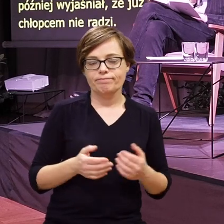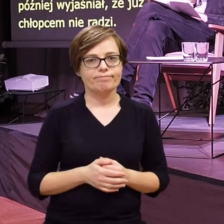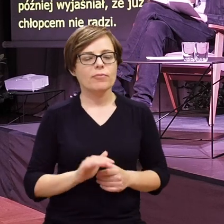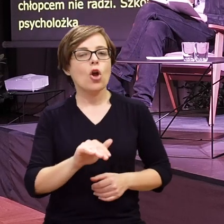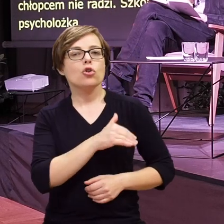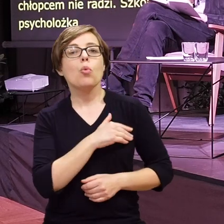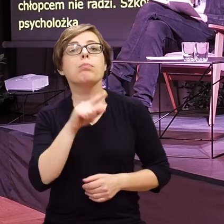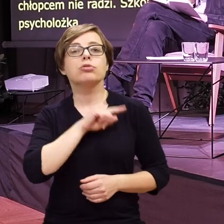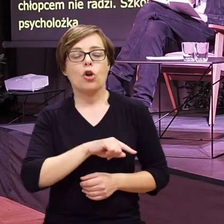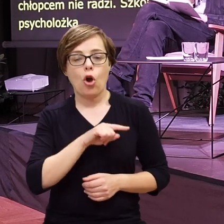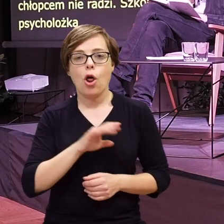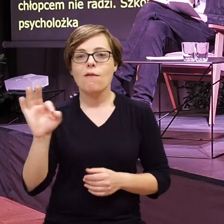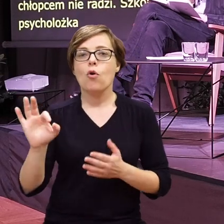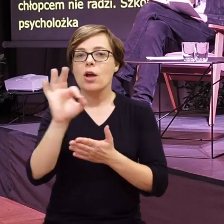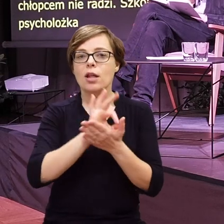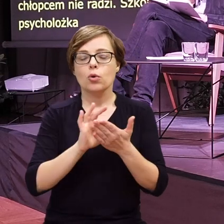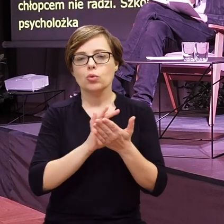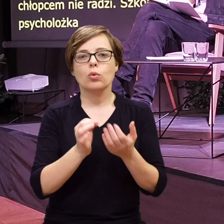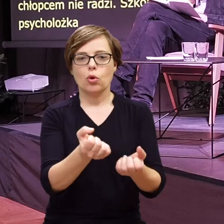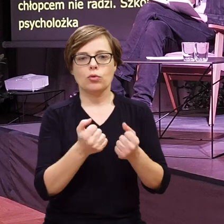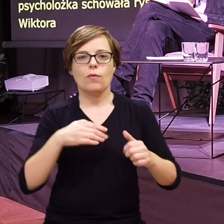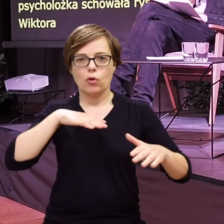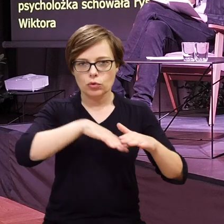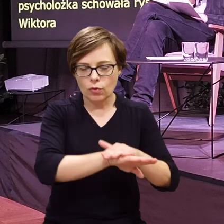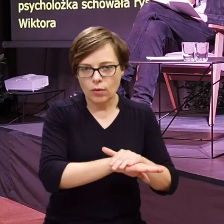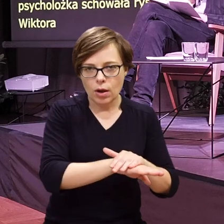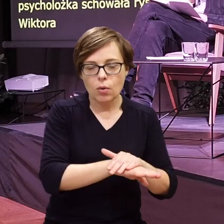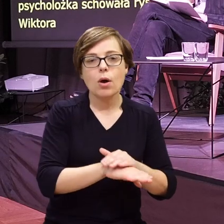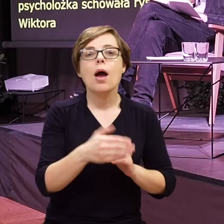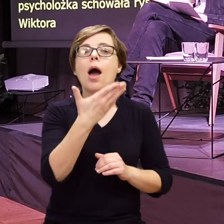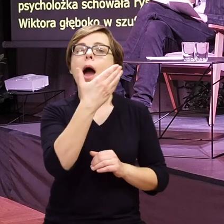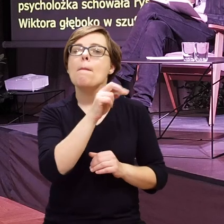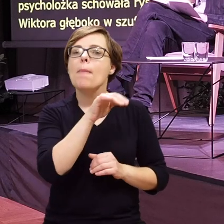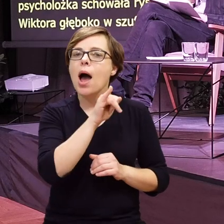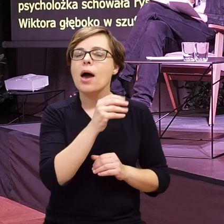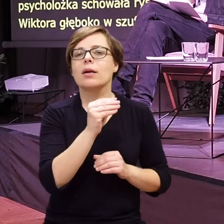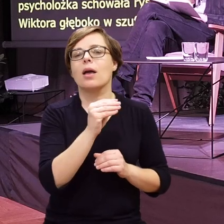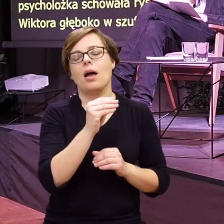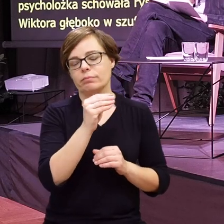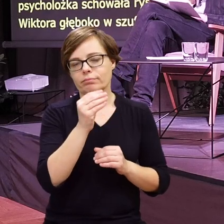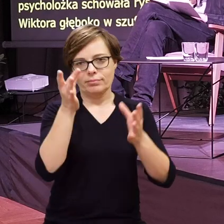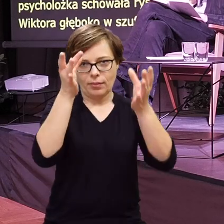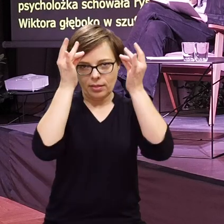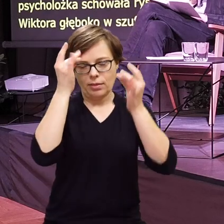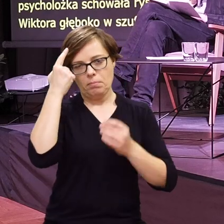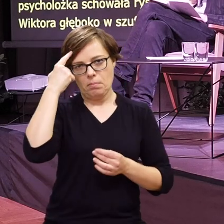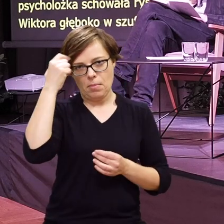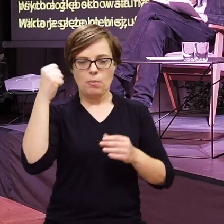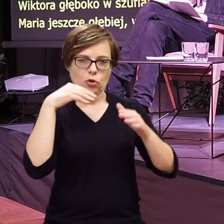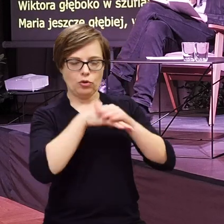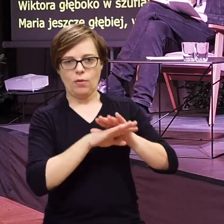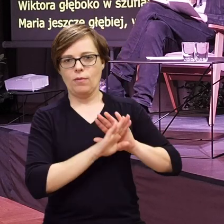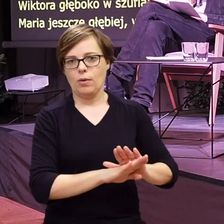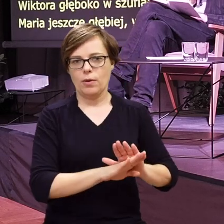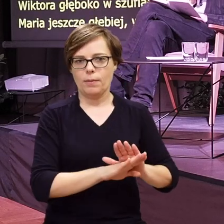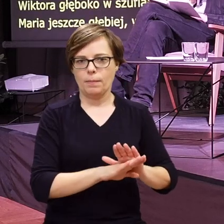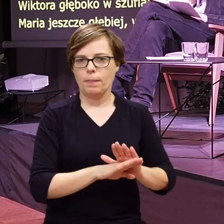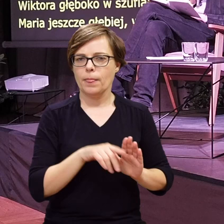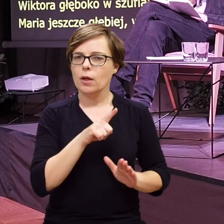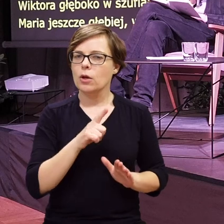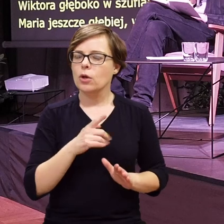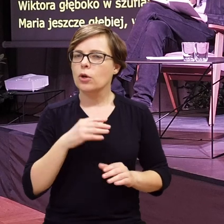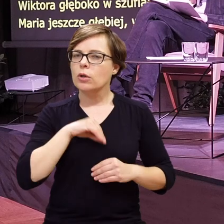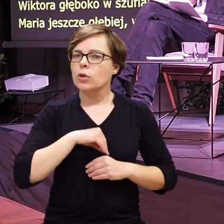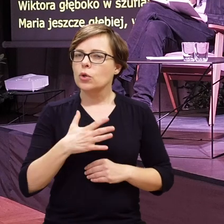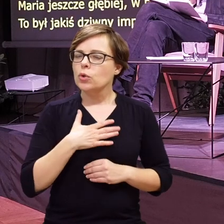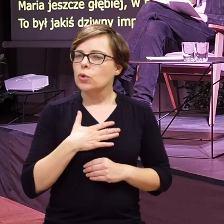Szkolna psycholożka schowała rysunek Wiktora głęboko w szufladzie, a Maria jeszcze głębiej w pamięci. To był jakiś